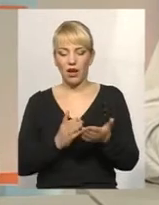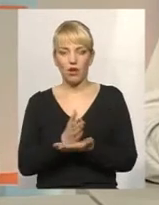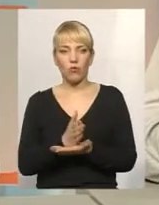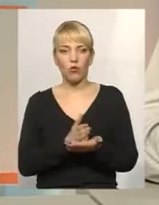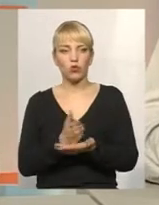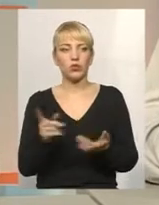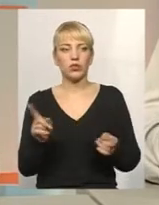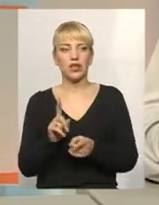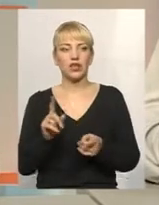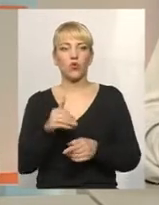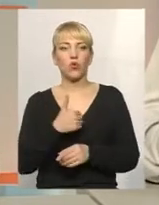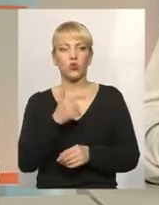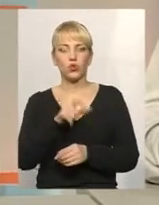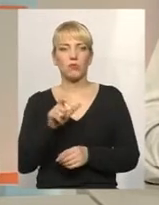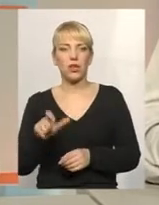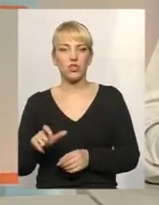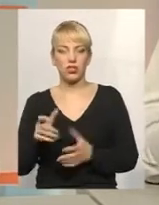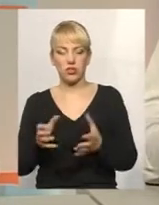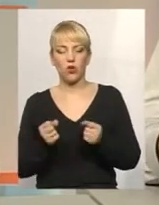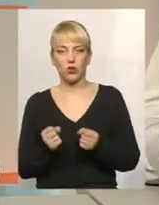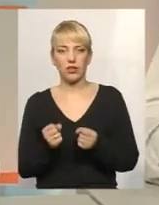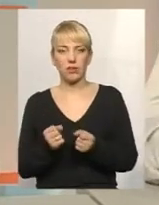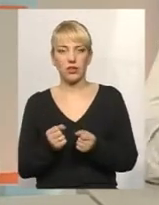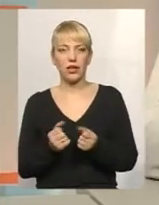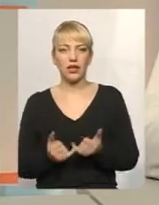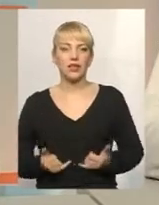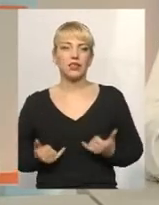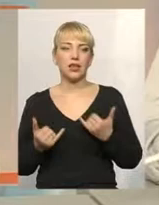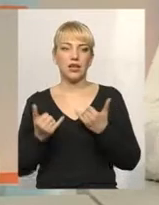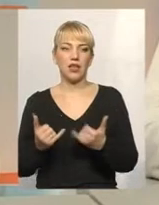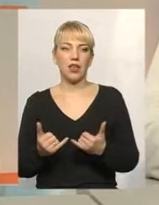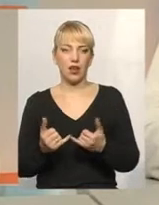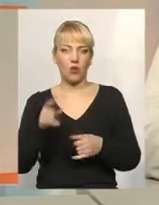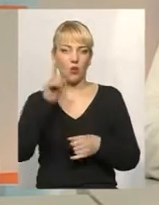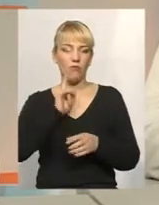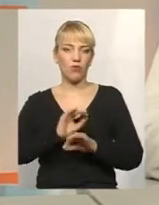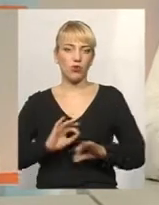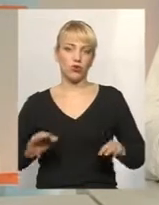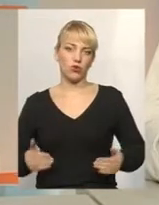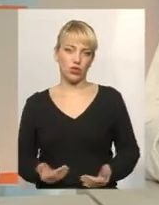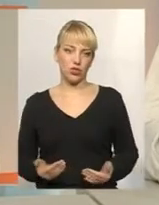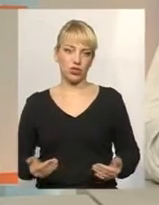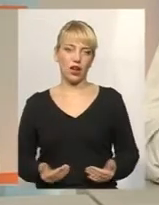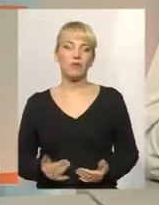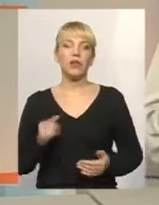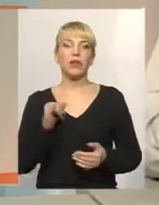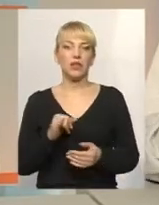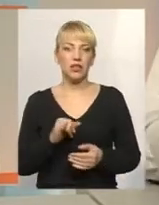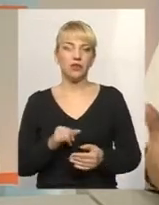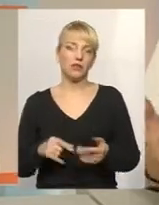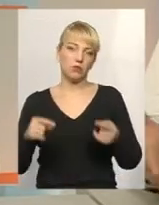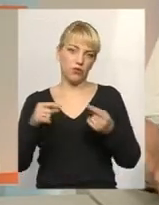хочуть мешканці отримати для комфортного життя. Перша,